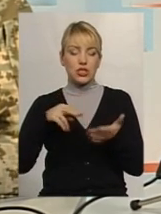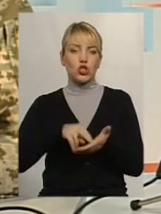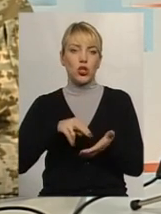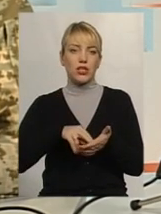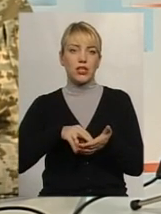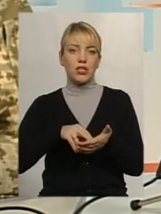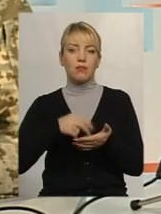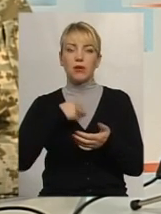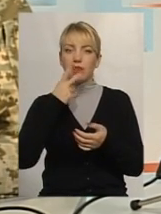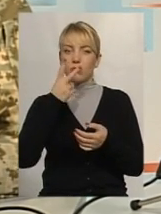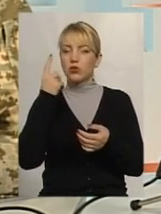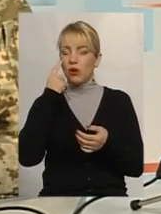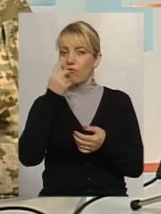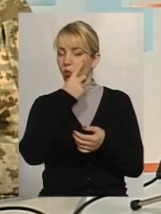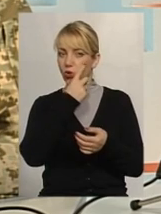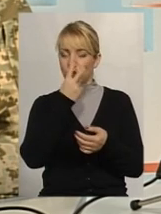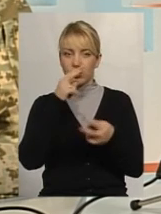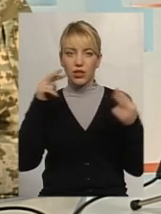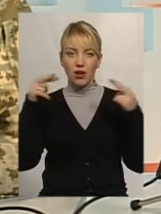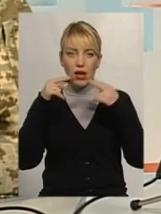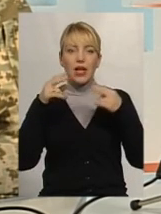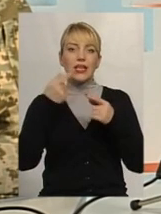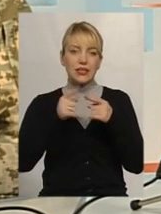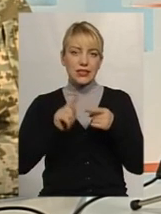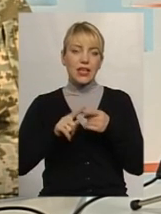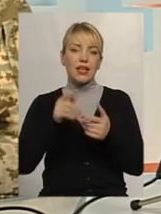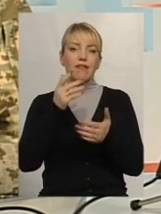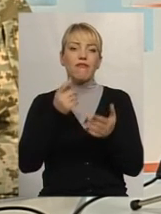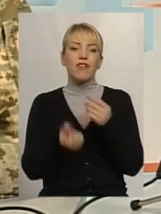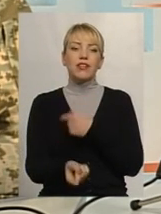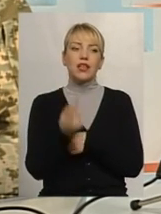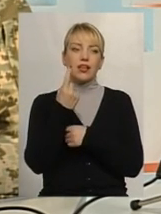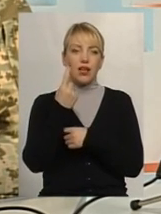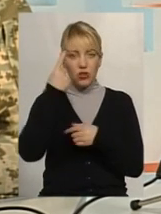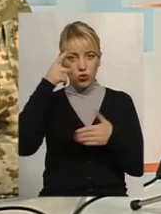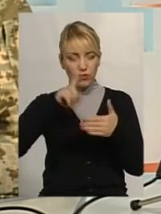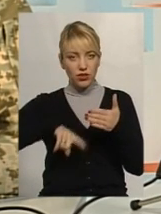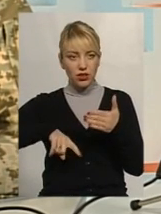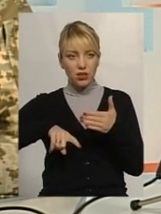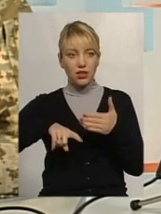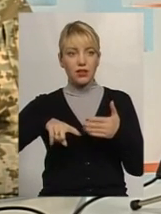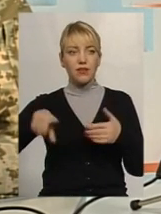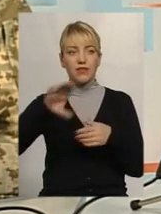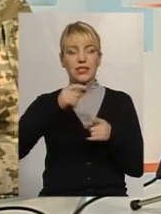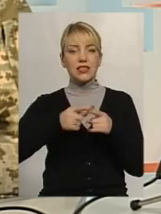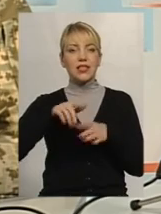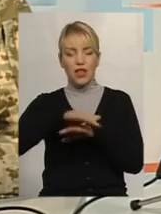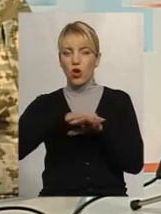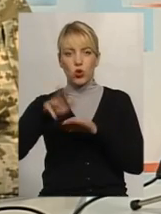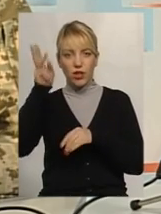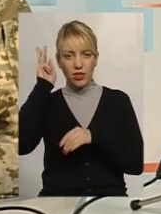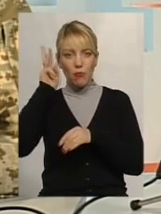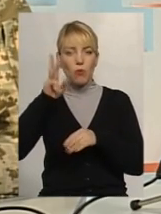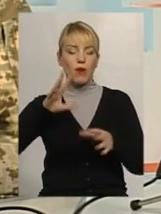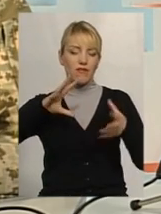один одному в очі. І це виникає довіра. І я думаю, що вся ця народна дипломатія в цілому